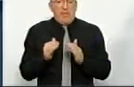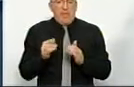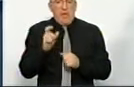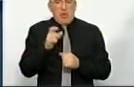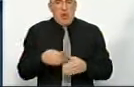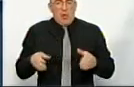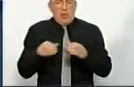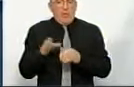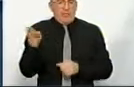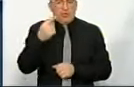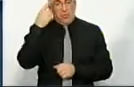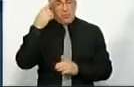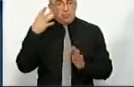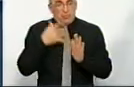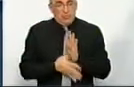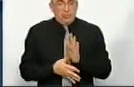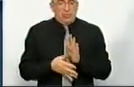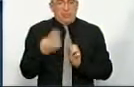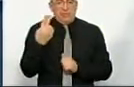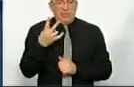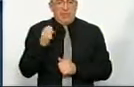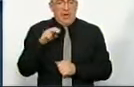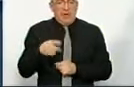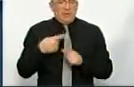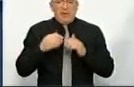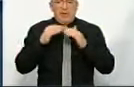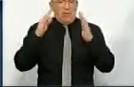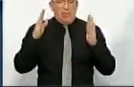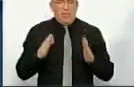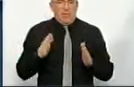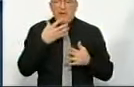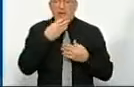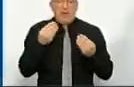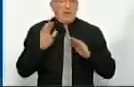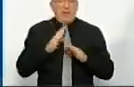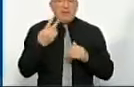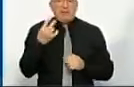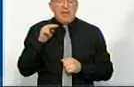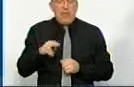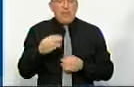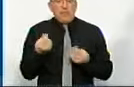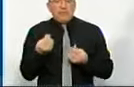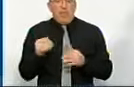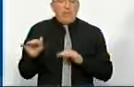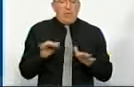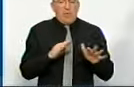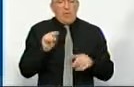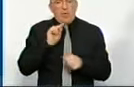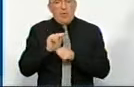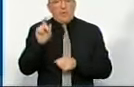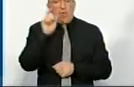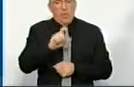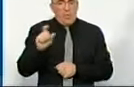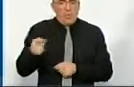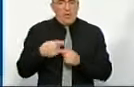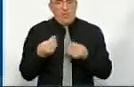питання, щоб всі зрозуміли, мешкані, ЦНАП – це не будинок, це не красота. ЦНАП – це бізнес-процеси. Це навчання людей